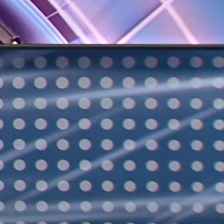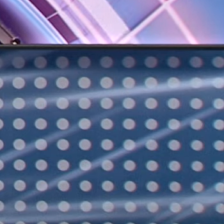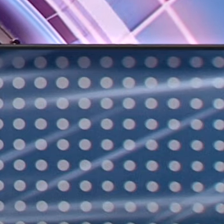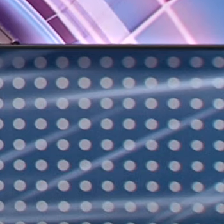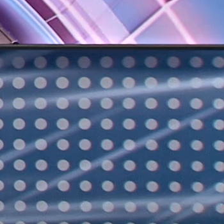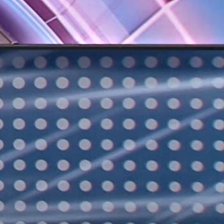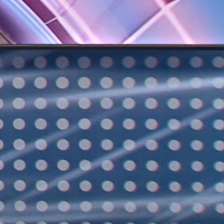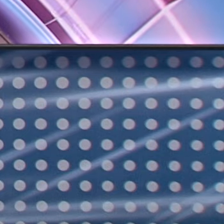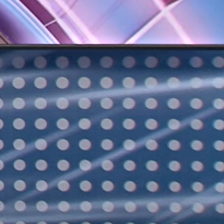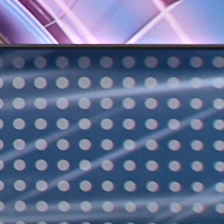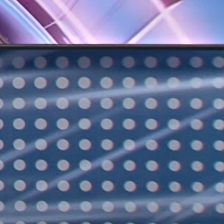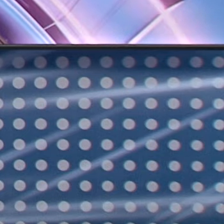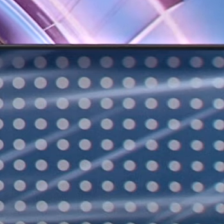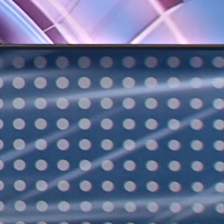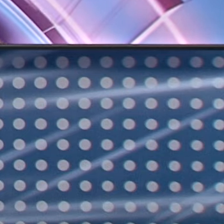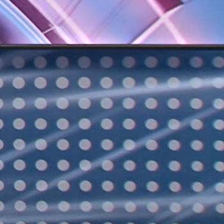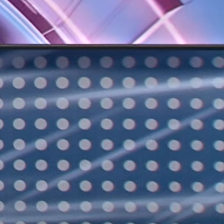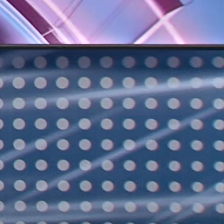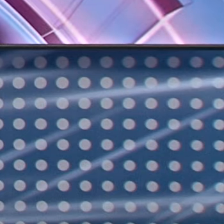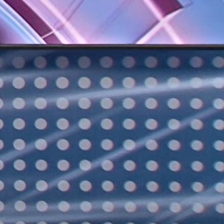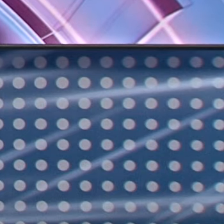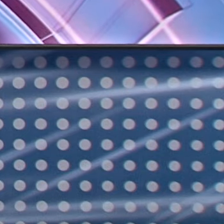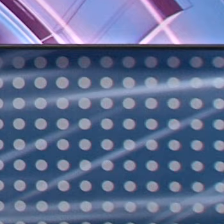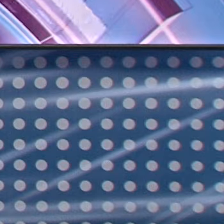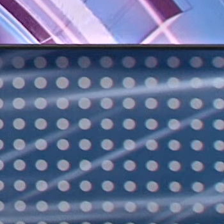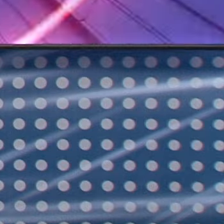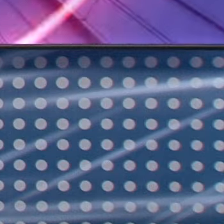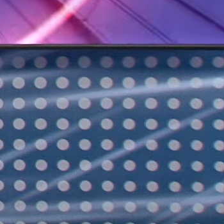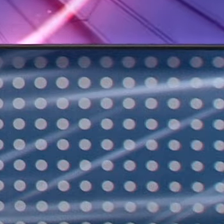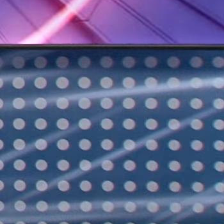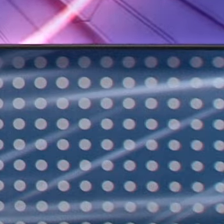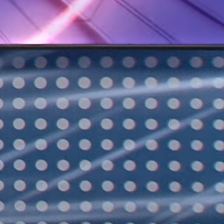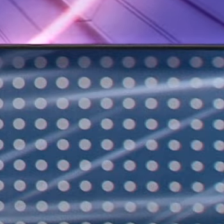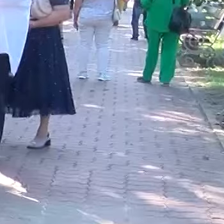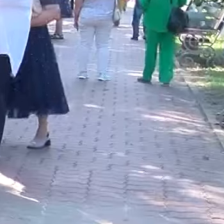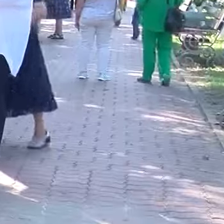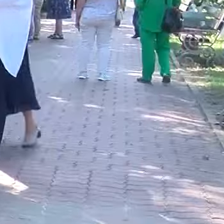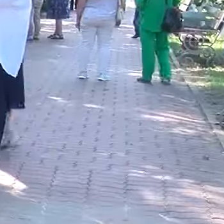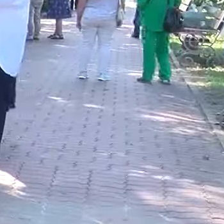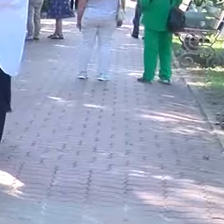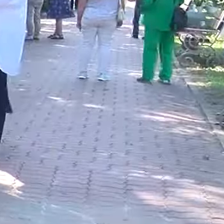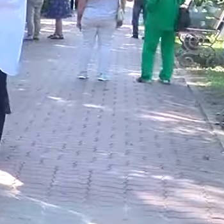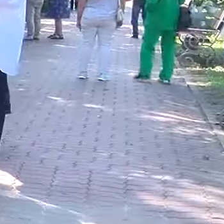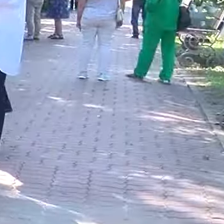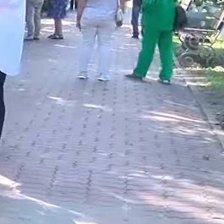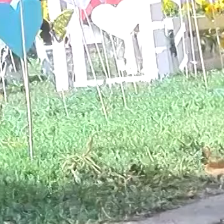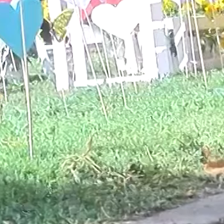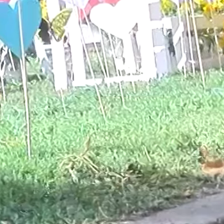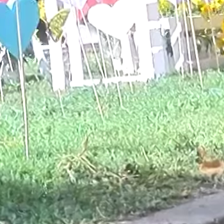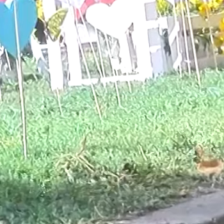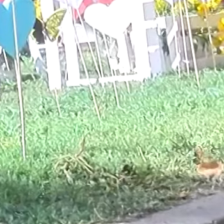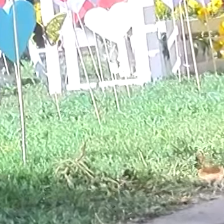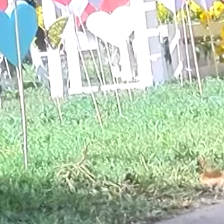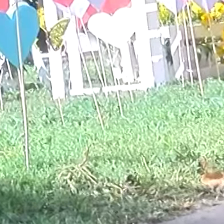праздник для жителей. И, конечно же, награждение отличившихся. Татьяна Куликова с подробностями. В Центральном парке Красного сельские